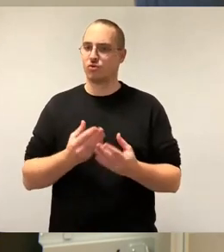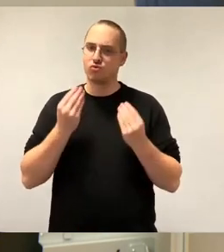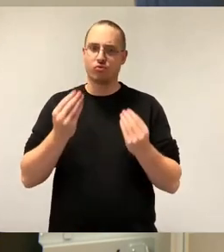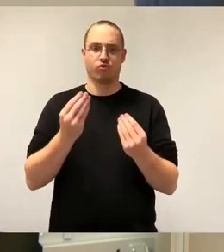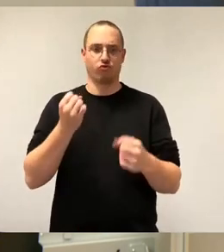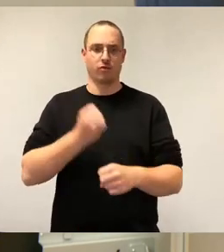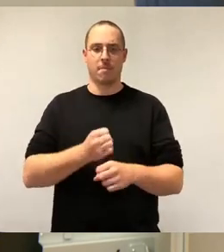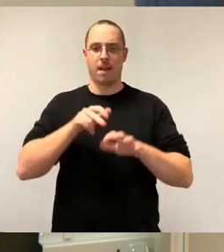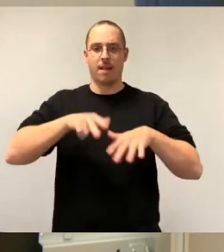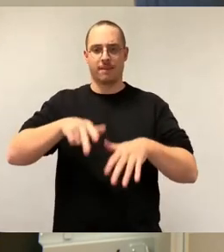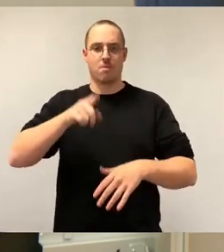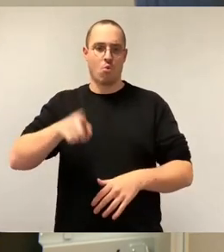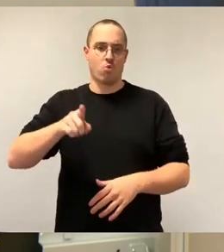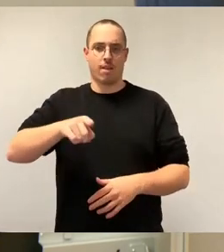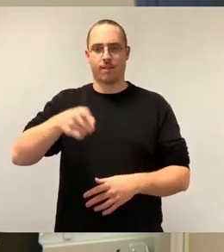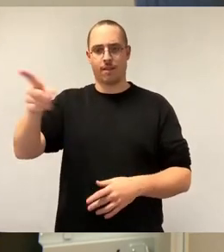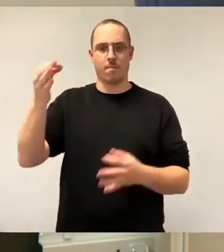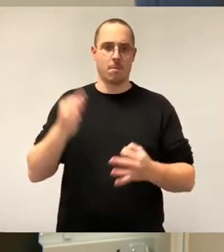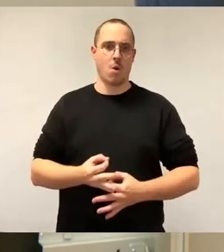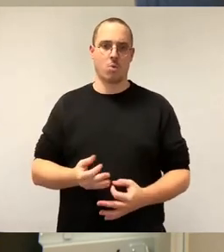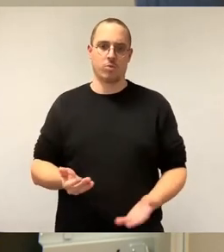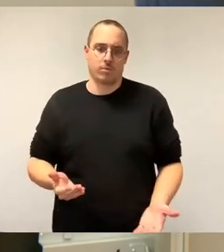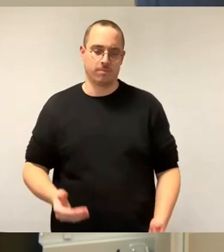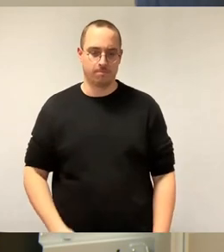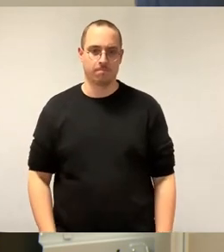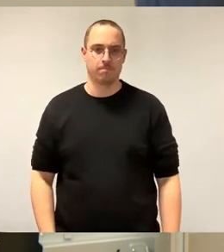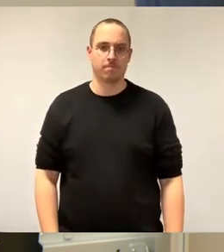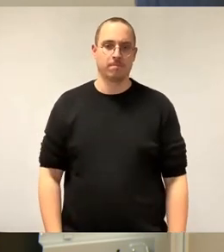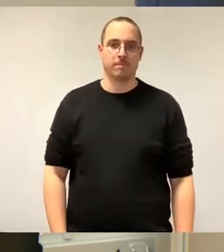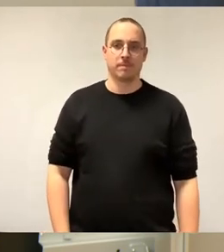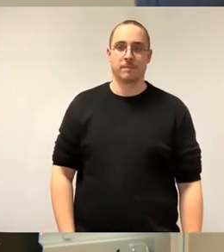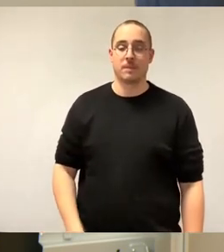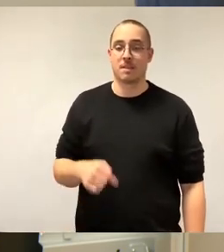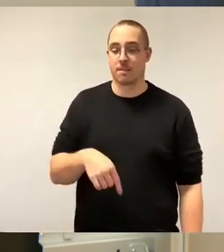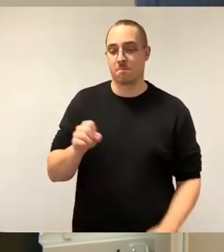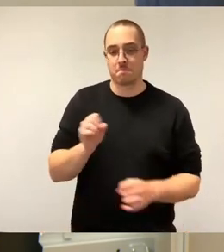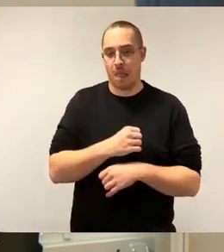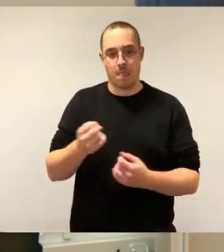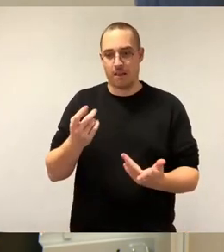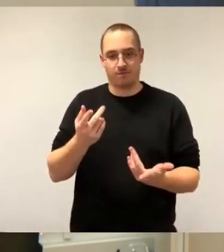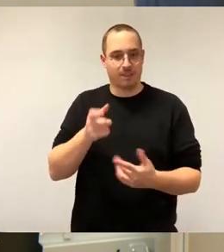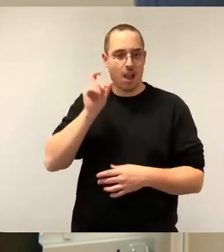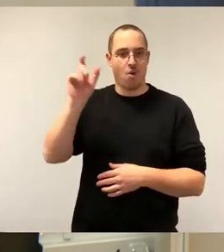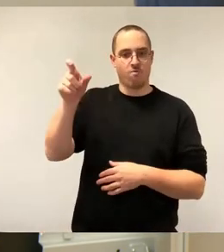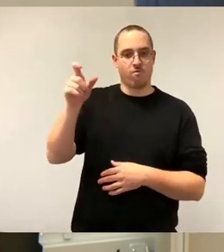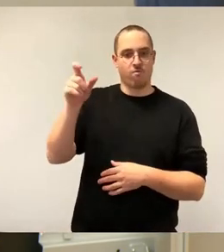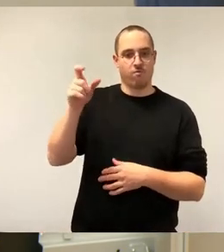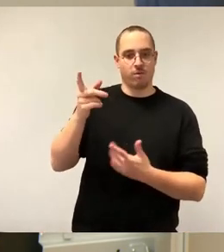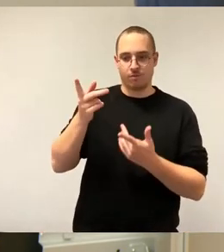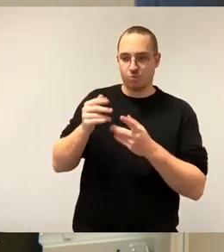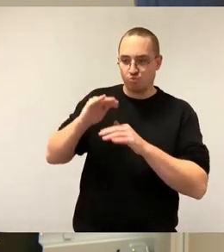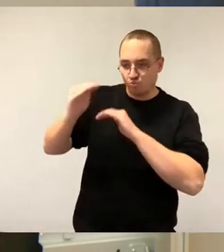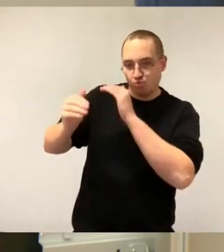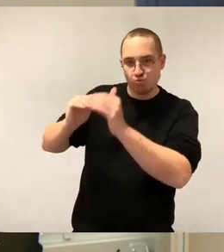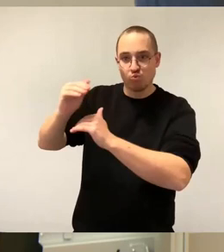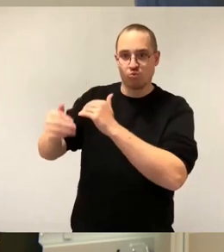Materialmangel zum Alltag im Bauhandwerk, ein Umstand, den man hier nicht berücksichtigt hat. Die Baukostensteigerung lag im letzten Jahr bei